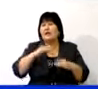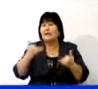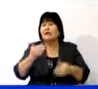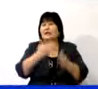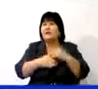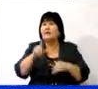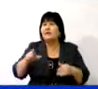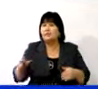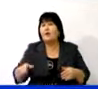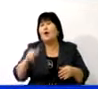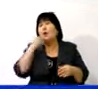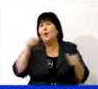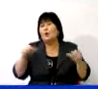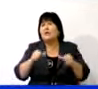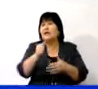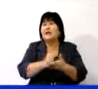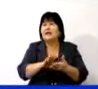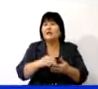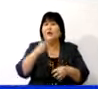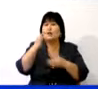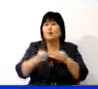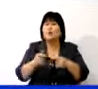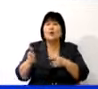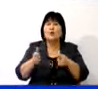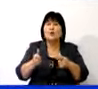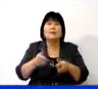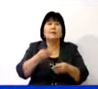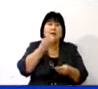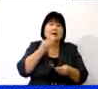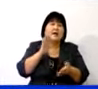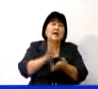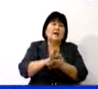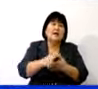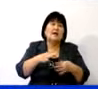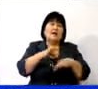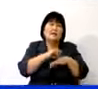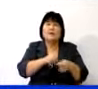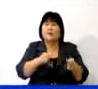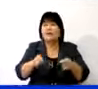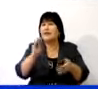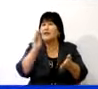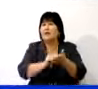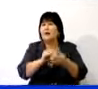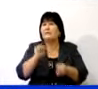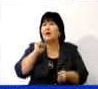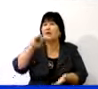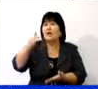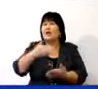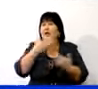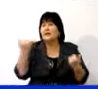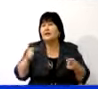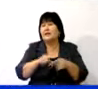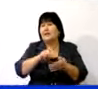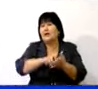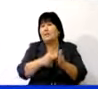возможностями. В столовой не сохранялась суточная норма готовой пищи. Грязное белье перевозилось в немаркированных мешках. Нет отдельного